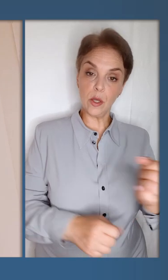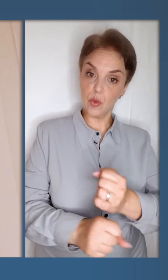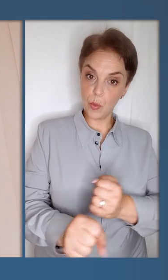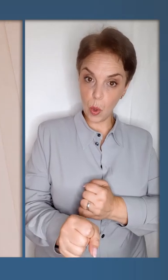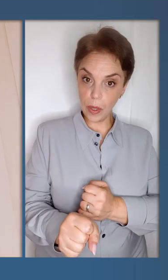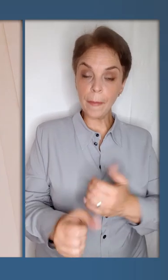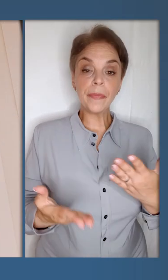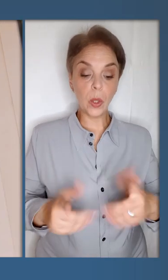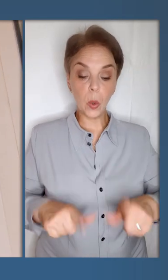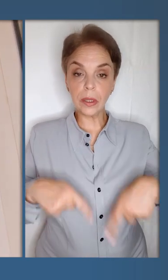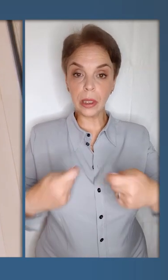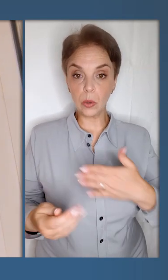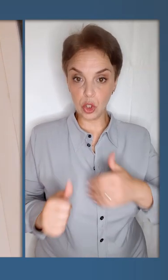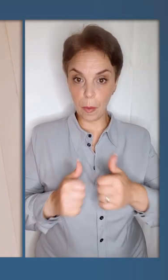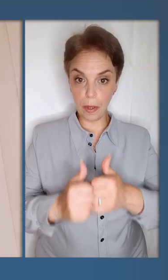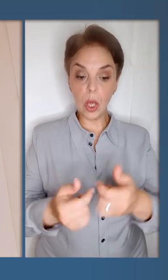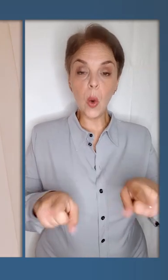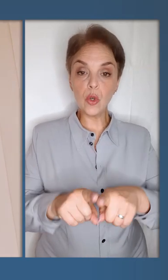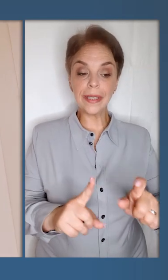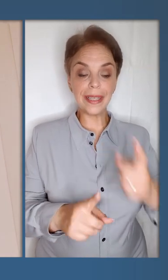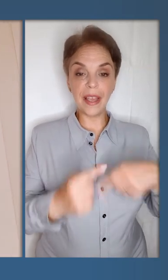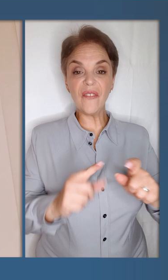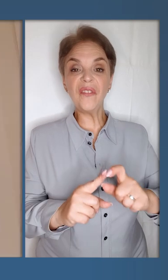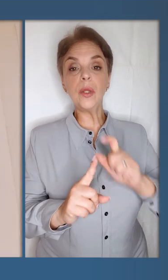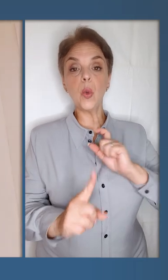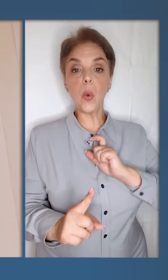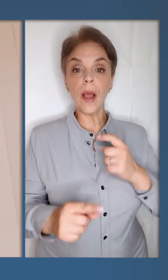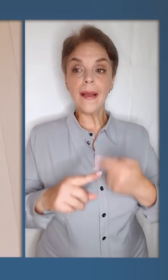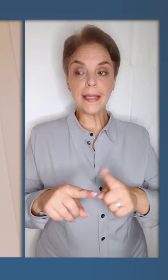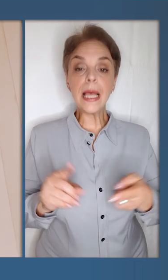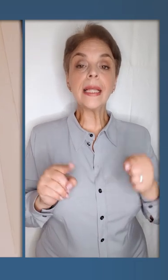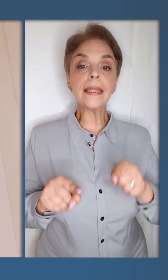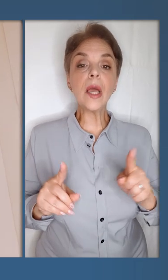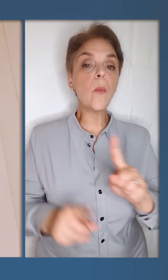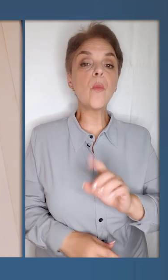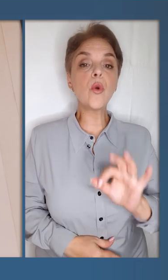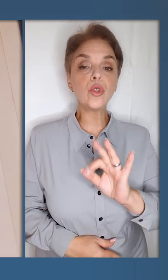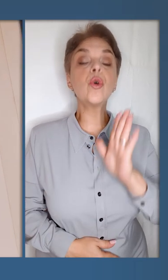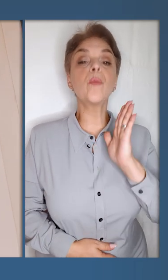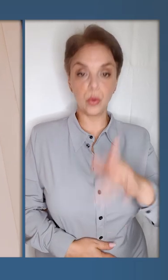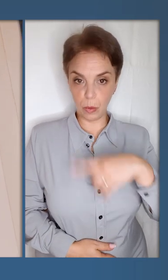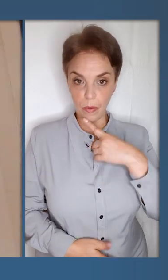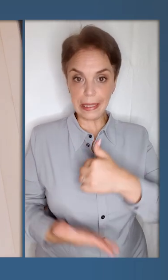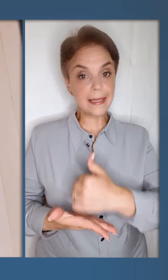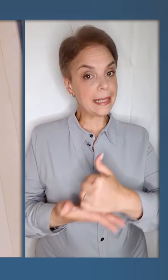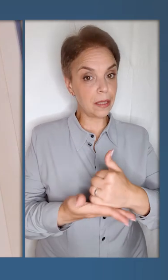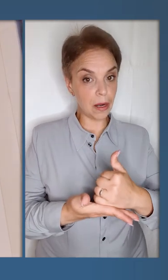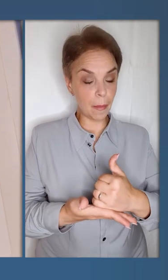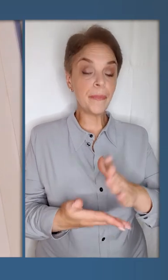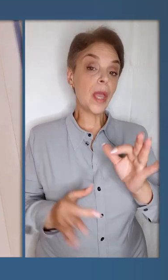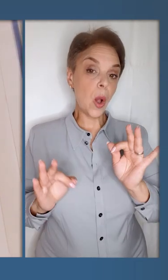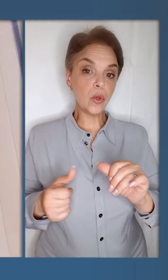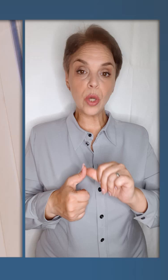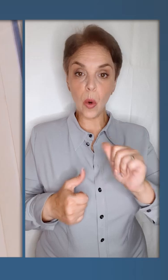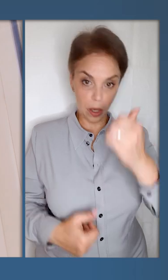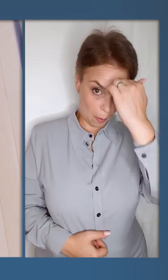і зброї, яку надають партнери. Кожен такий відгук – це те, про що будемо говорити з лідерами.